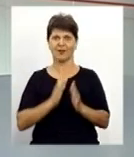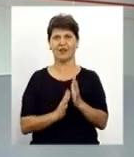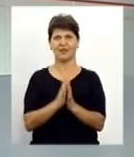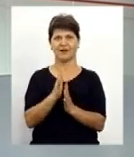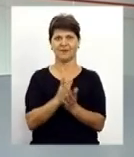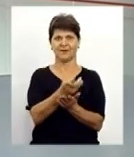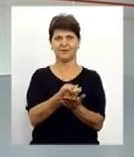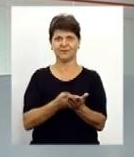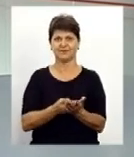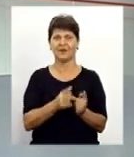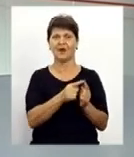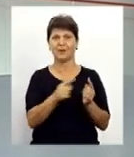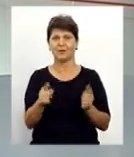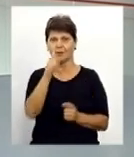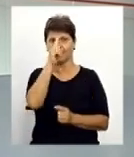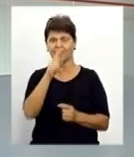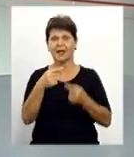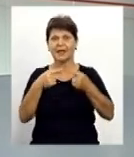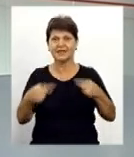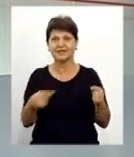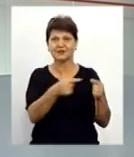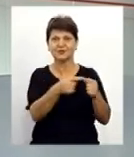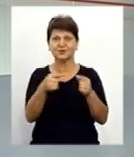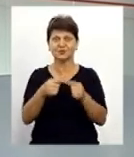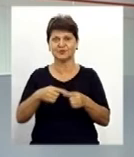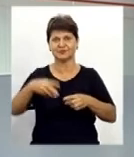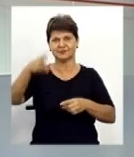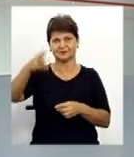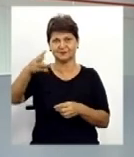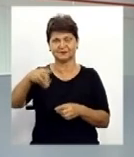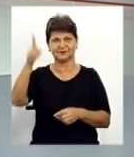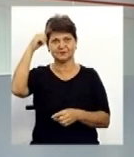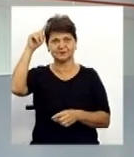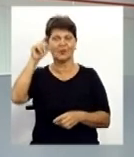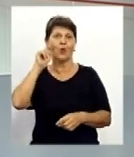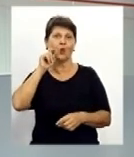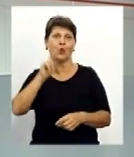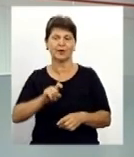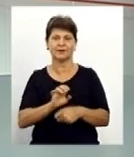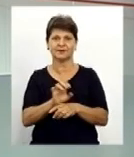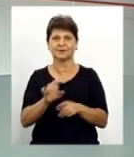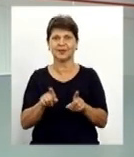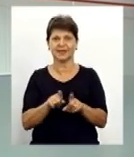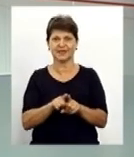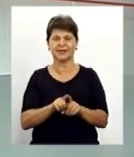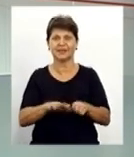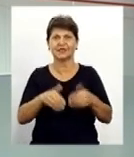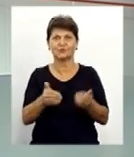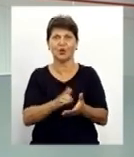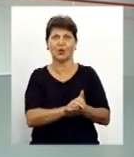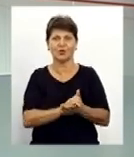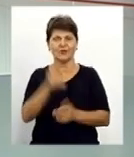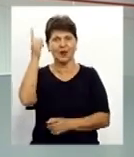Продовж кількох місяців в різних куточках міста транслюватимуть мультфільми українського виробництва. Такий спосіб, кажуть організатори,